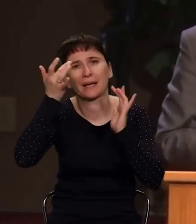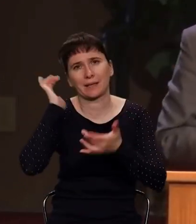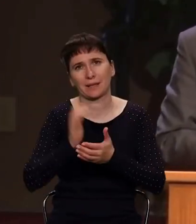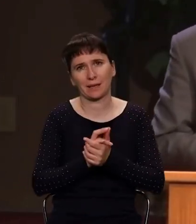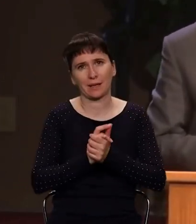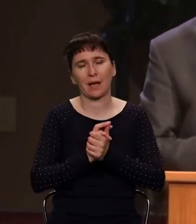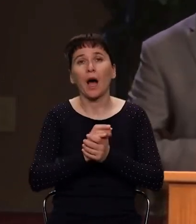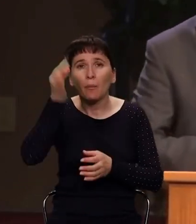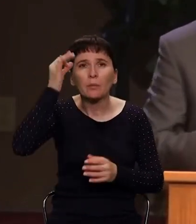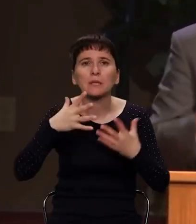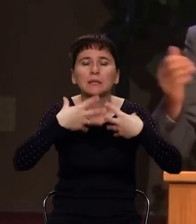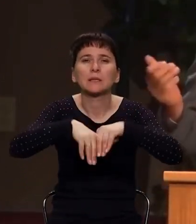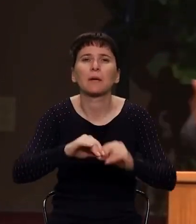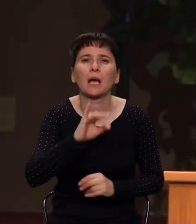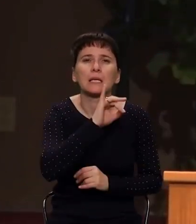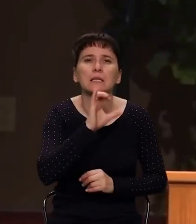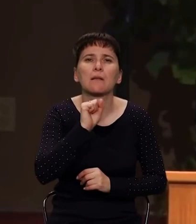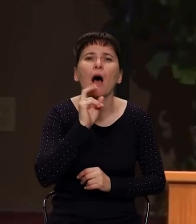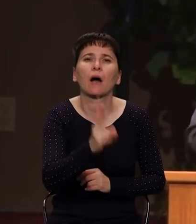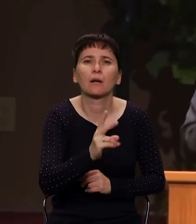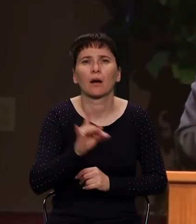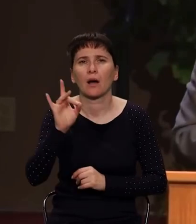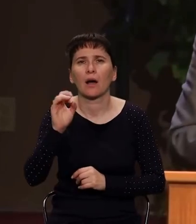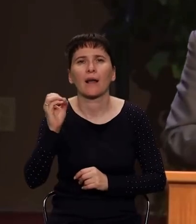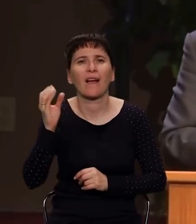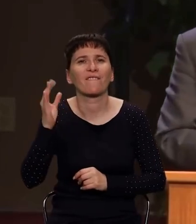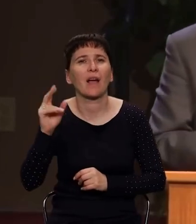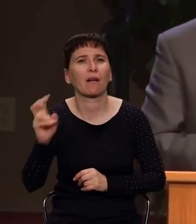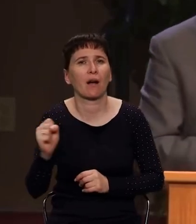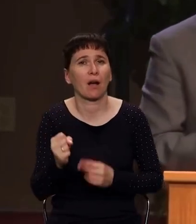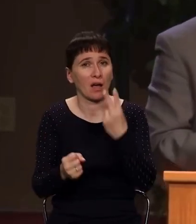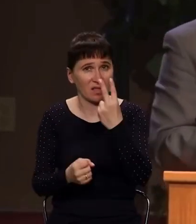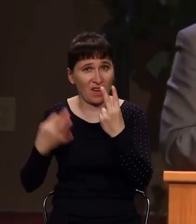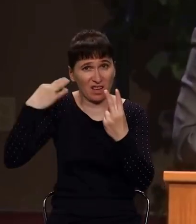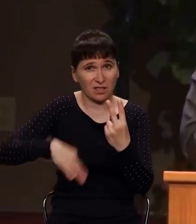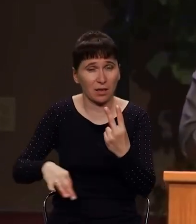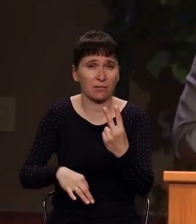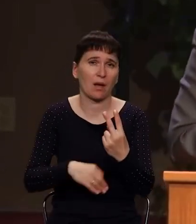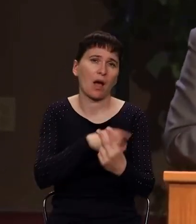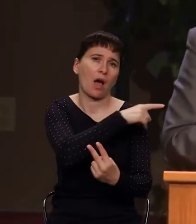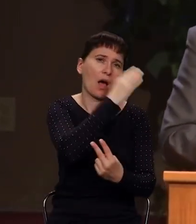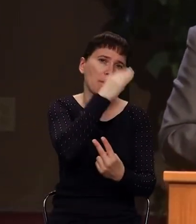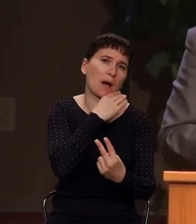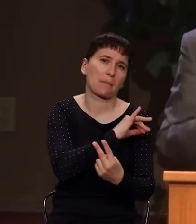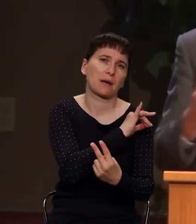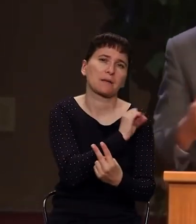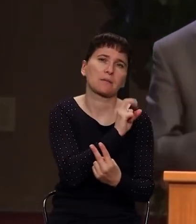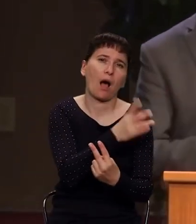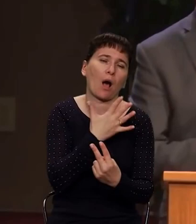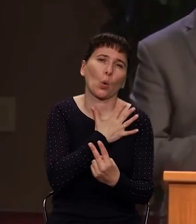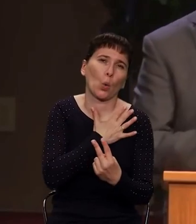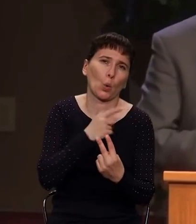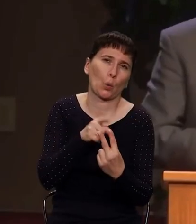В семье Исаака и Ревекии произошло разделение. У каждого появился свой ребенок в семье. Это было